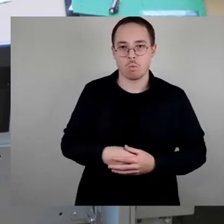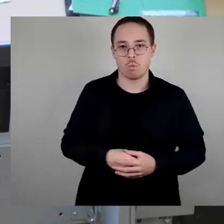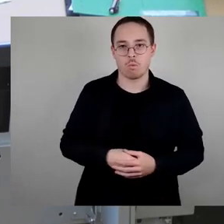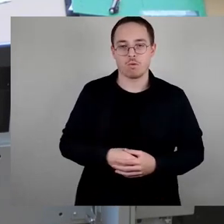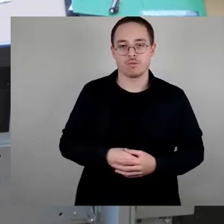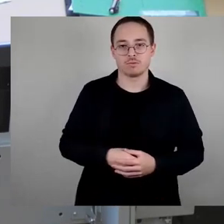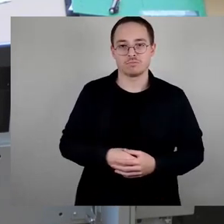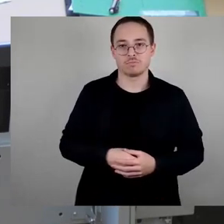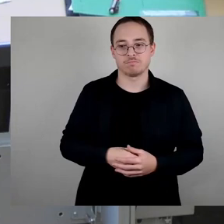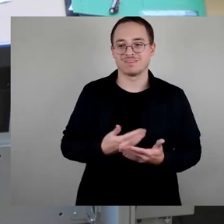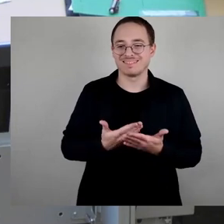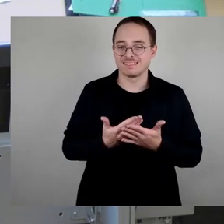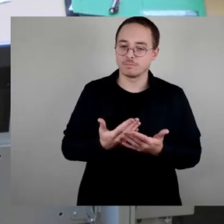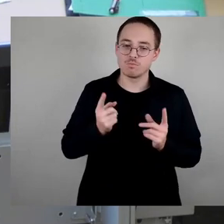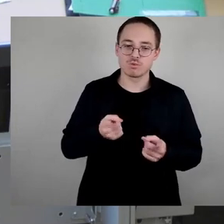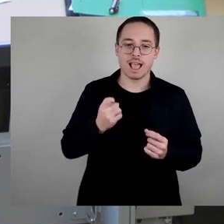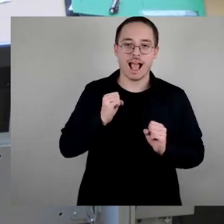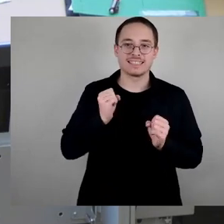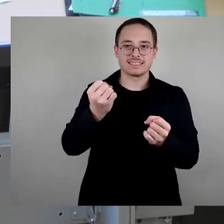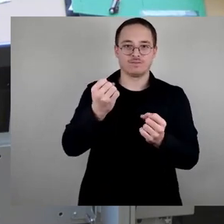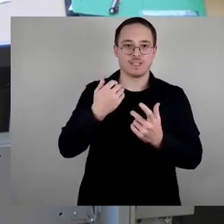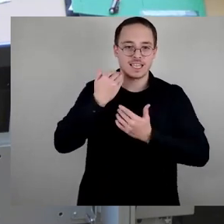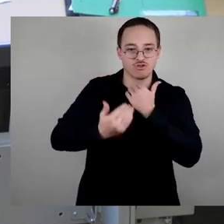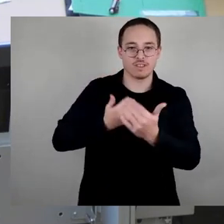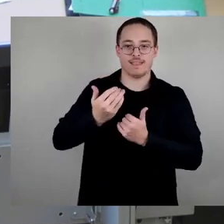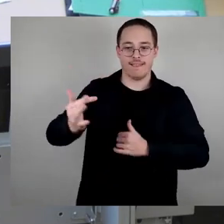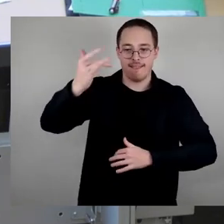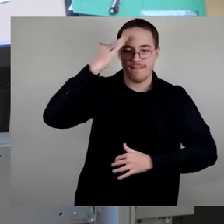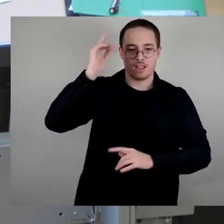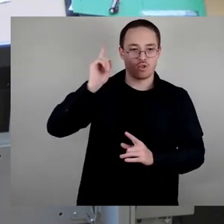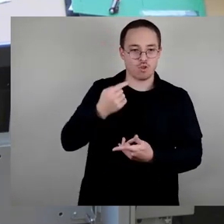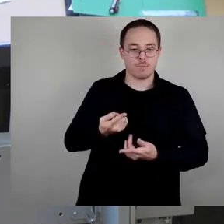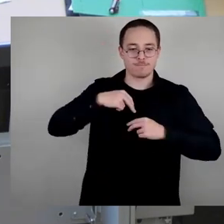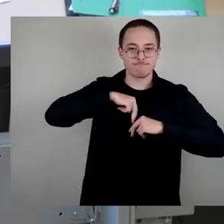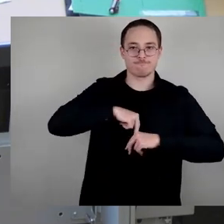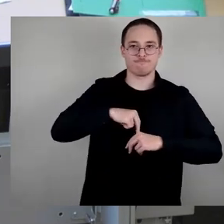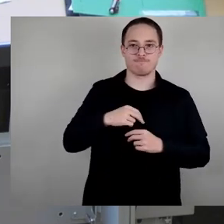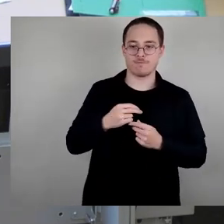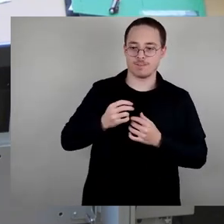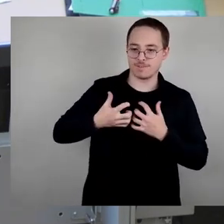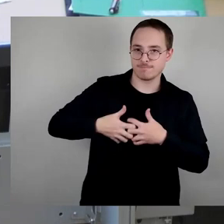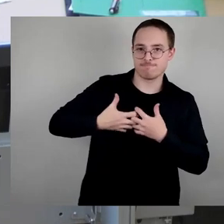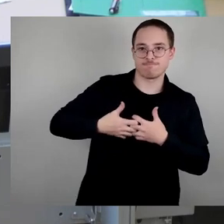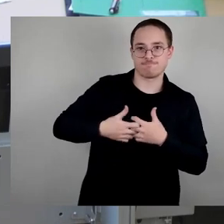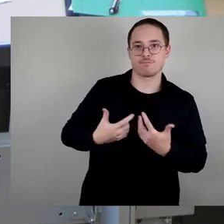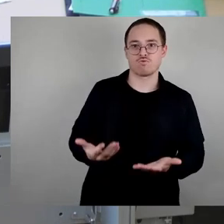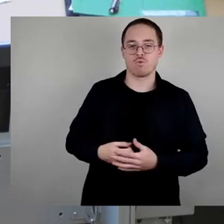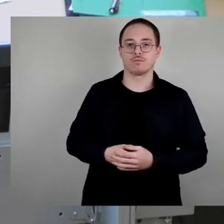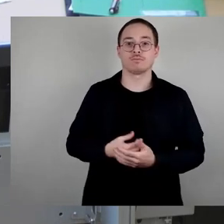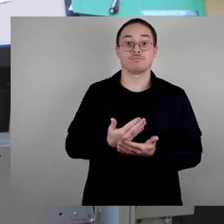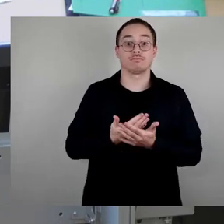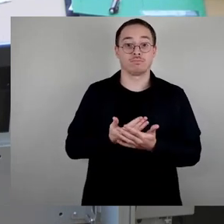auseinanderzusetzen. Einen ähnlichen Effekt erleben wir aus meiner Sicht in der Stadt gerade in Bezug auf das Außenlager Tchachwitz des KZ